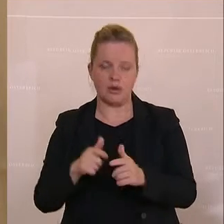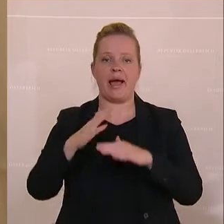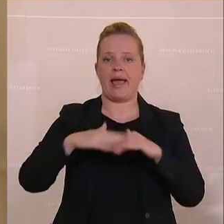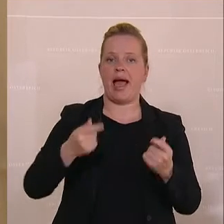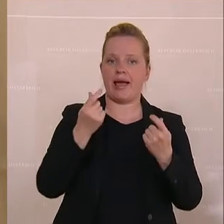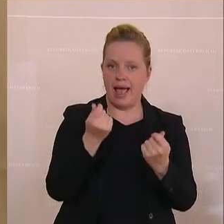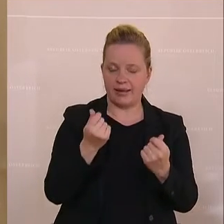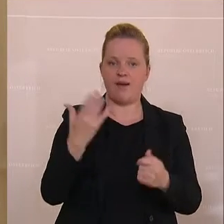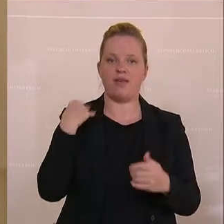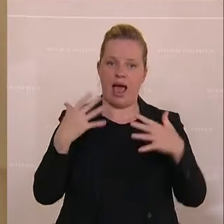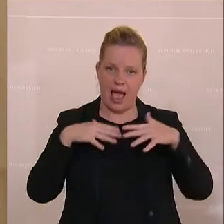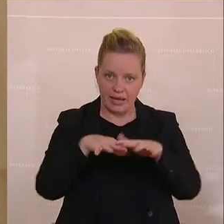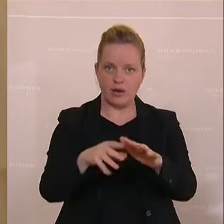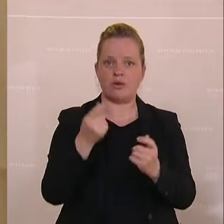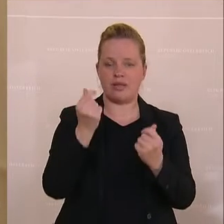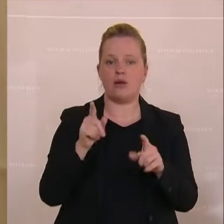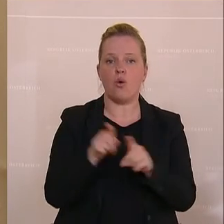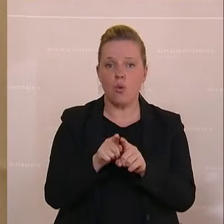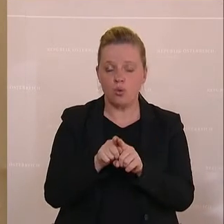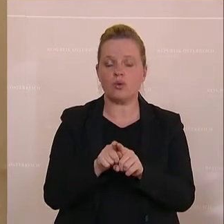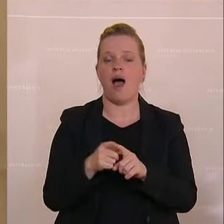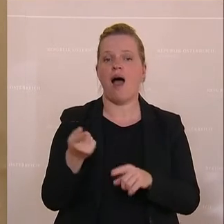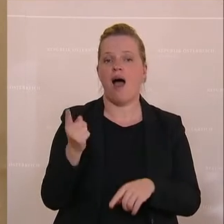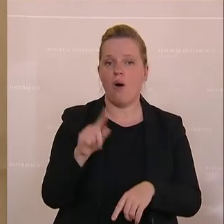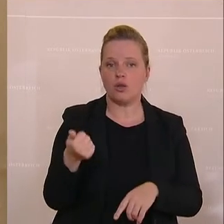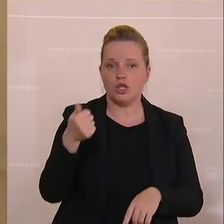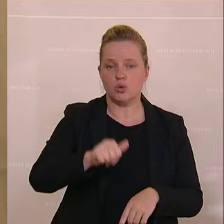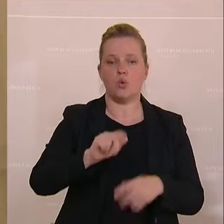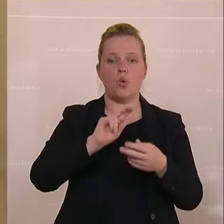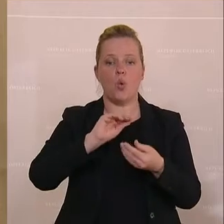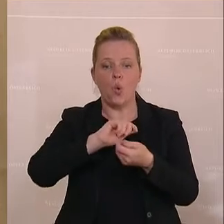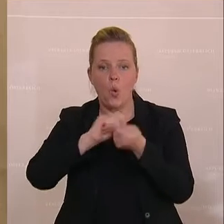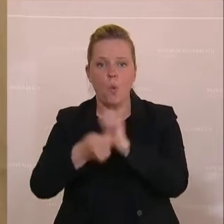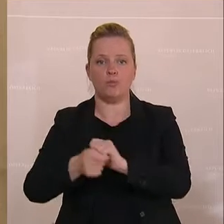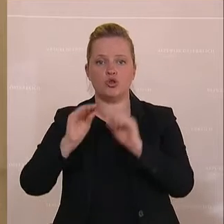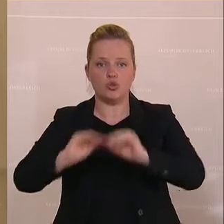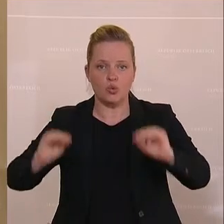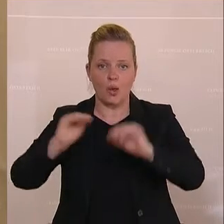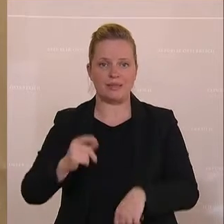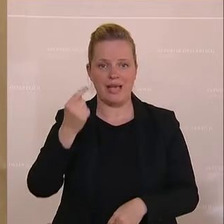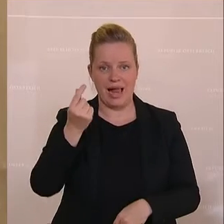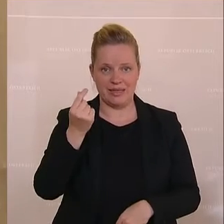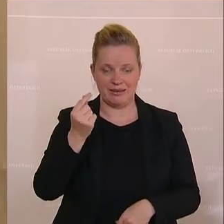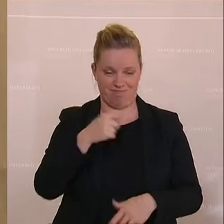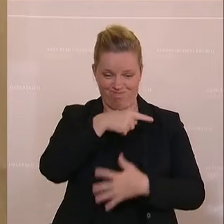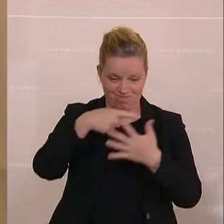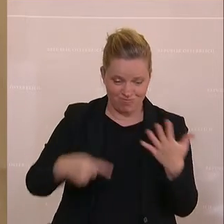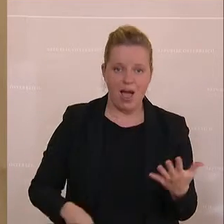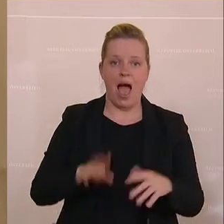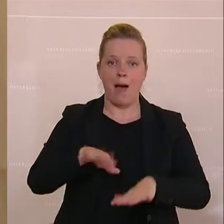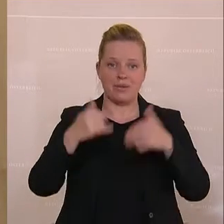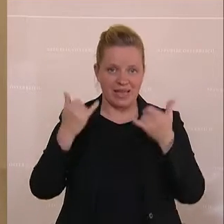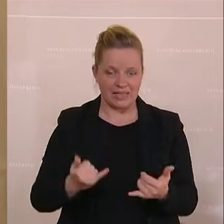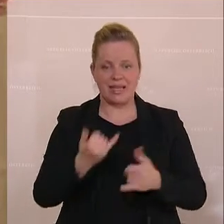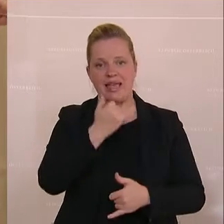das Wiedereingliederungsgeld und auch das Umschulungsgeld ab jetzt jährlich an die Inflation angepasst.